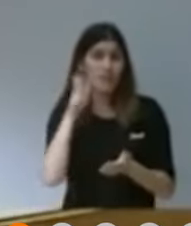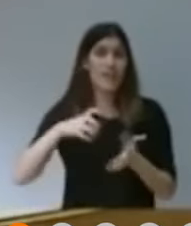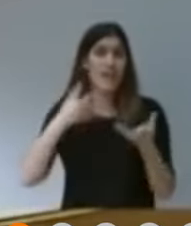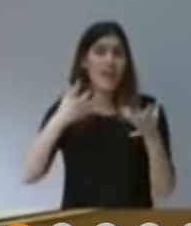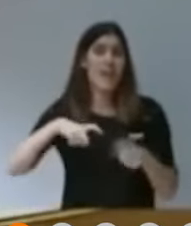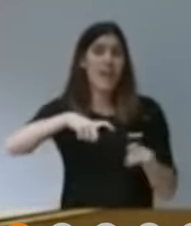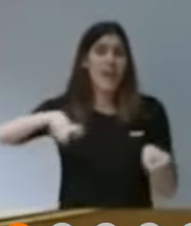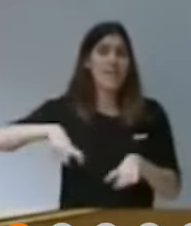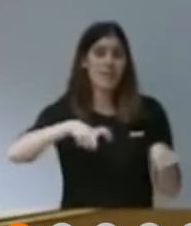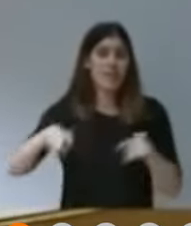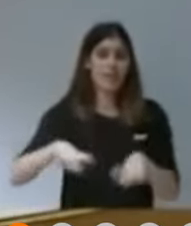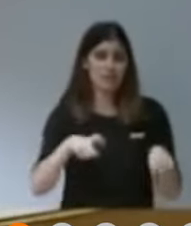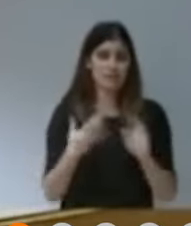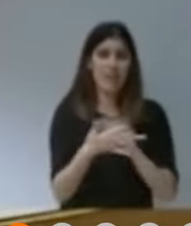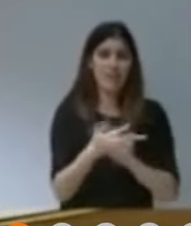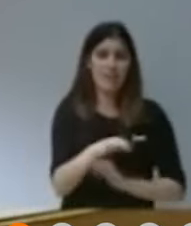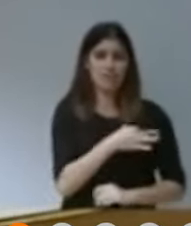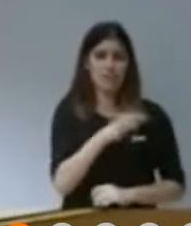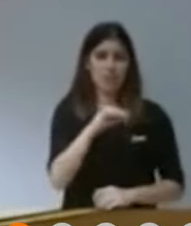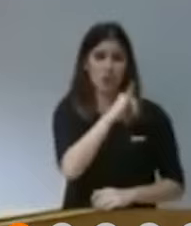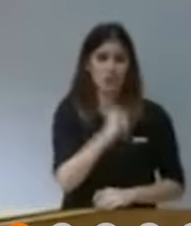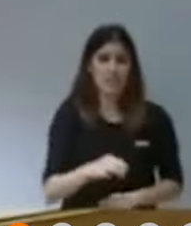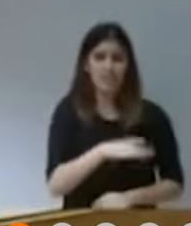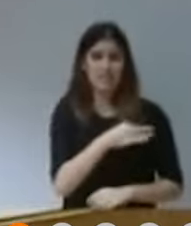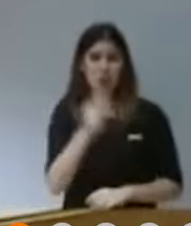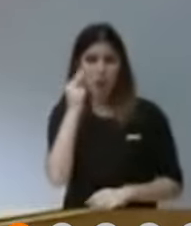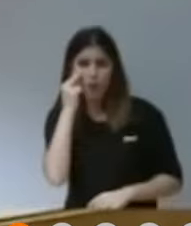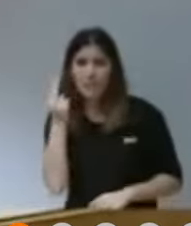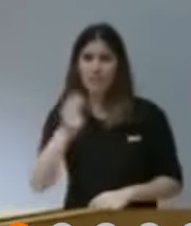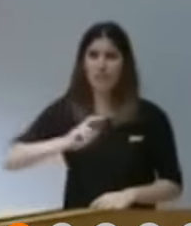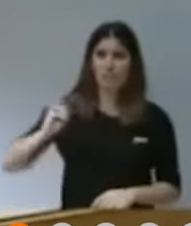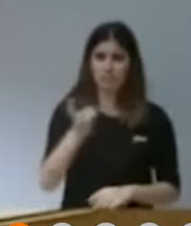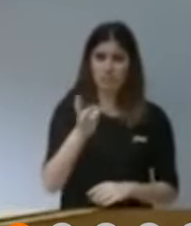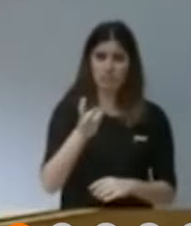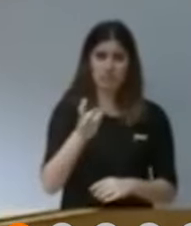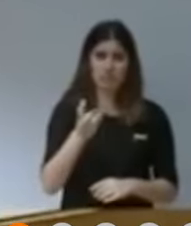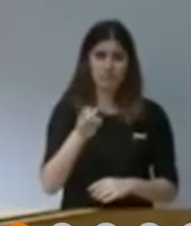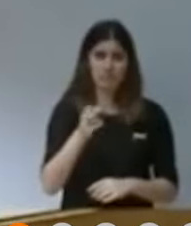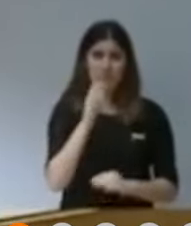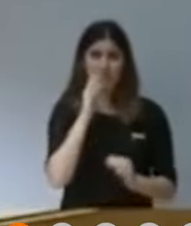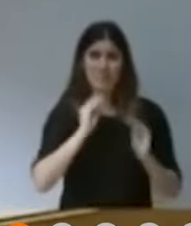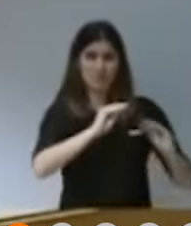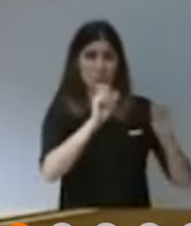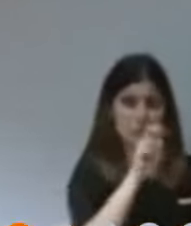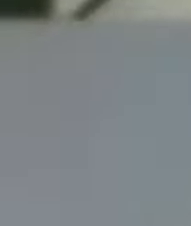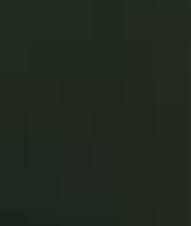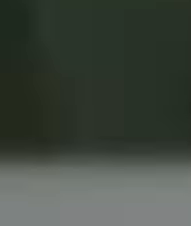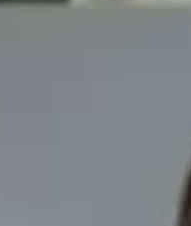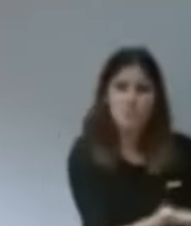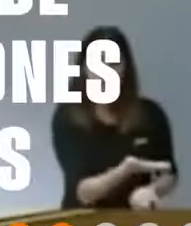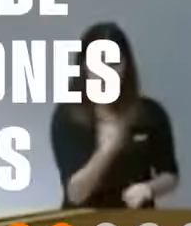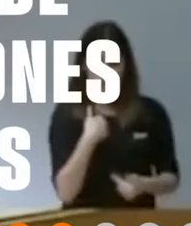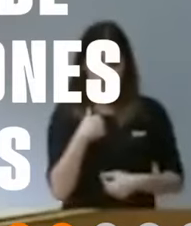esgrabacions parlant del senyor Ortiz, del senyor Cotino, de la mania de les residències.